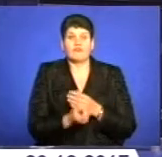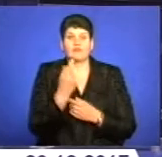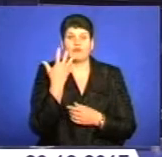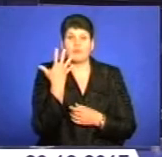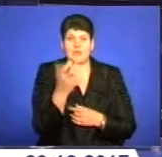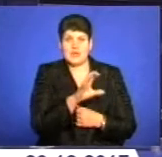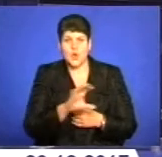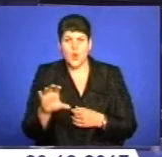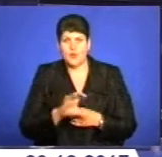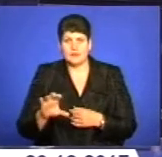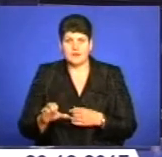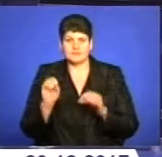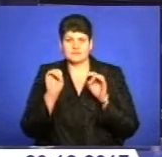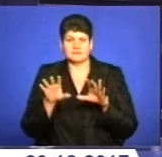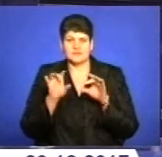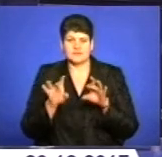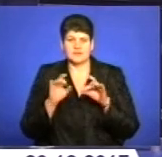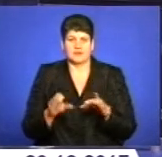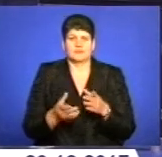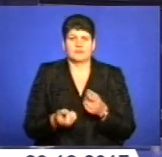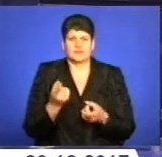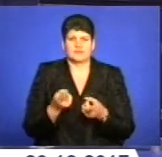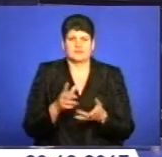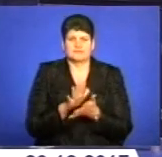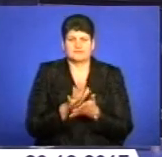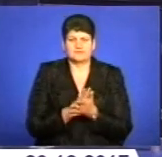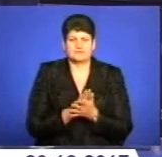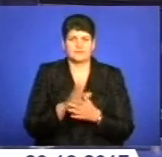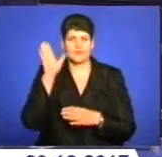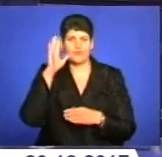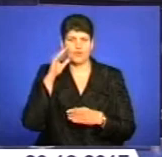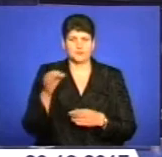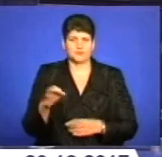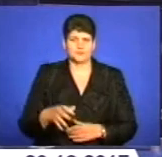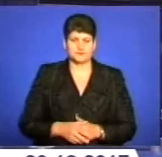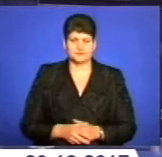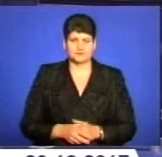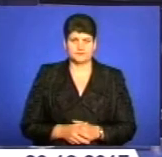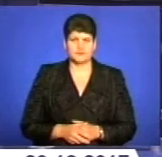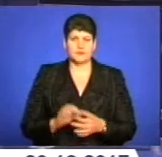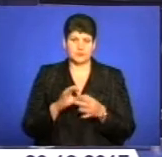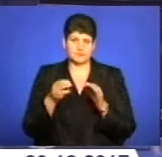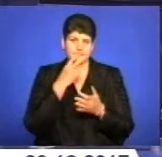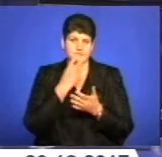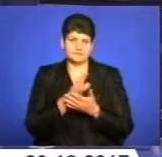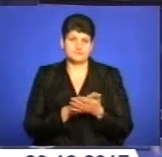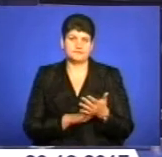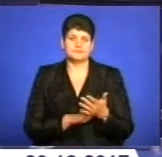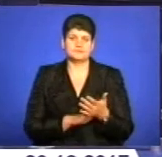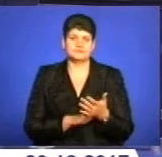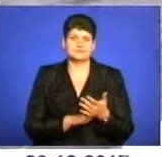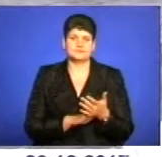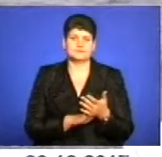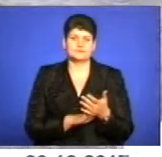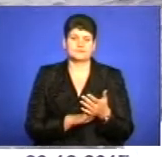водойму і призводять до виникнення екологічних та санітарно-епідеміологічних проблем. Подробиці у сюжеті Любові Гадомської.